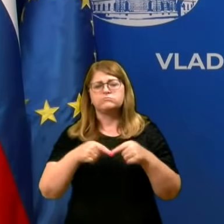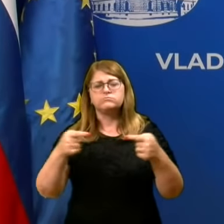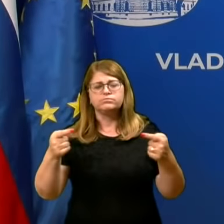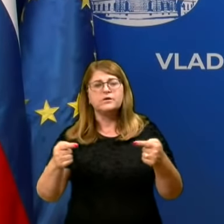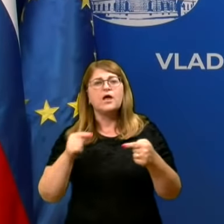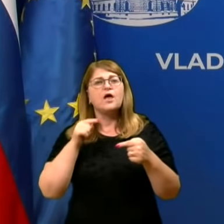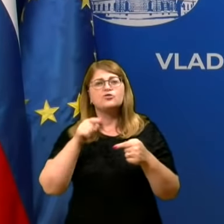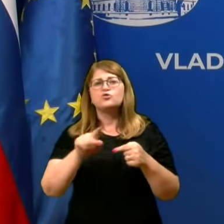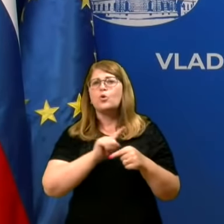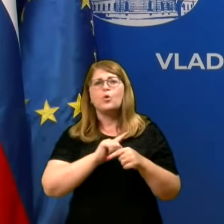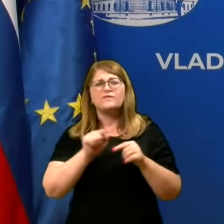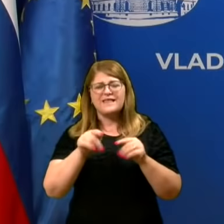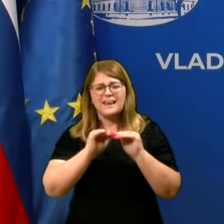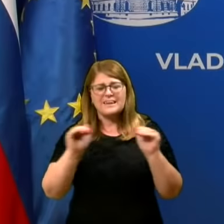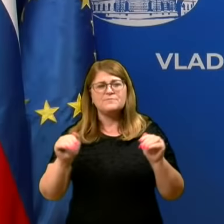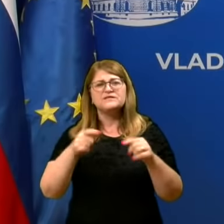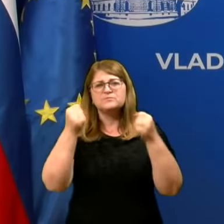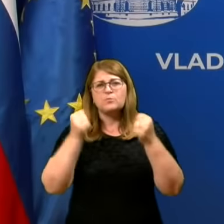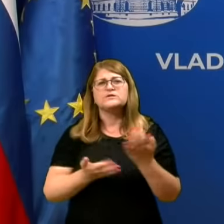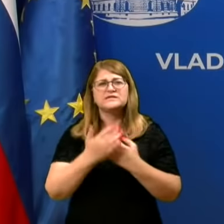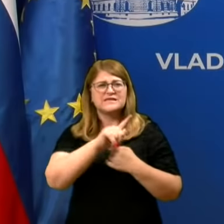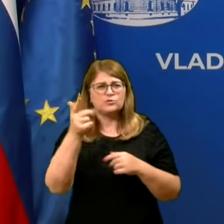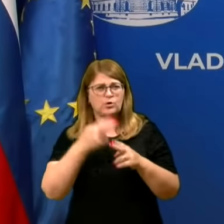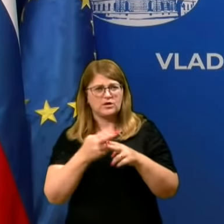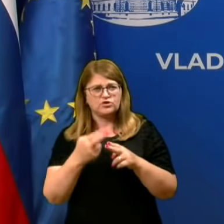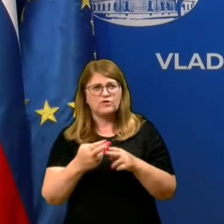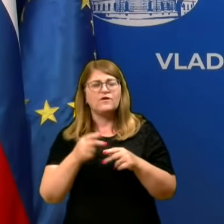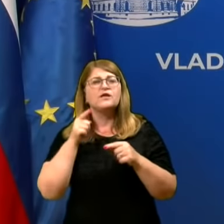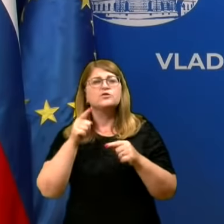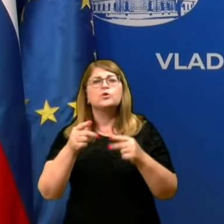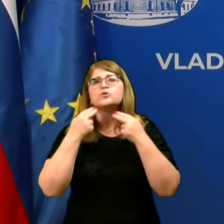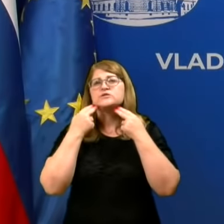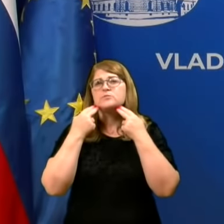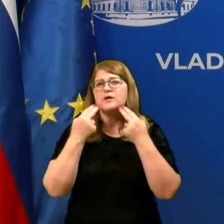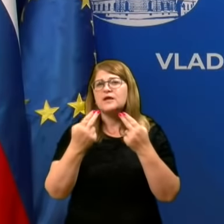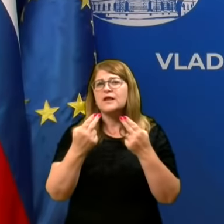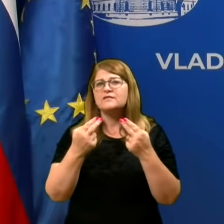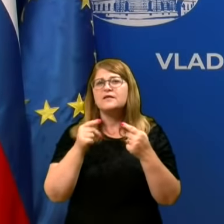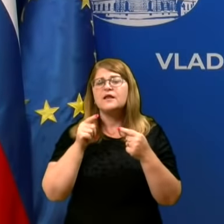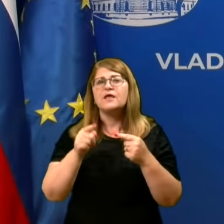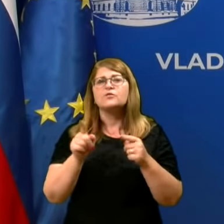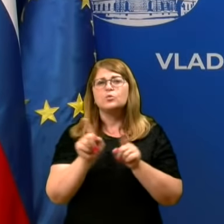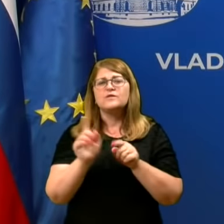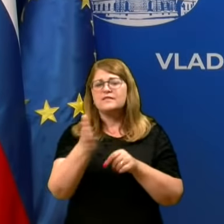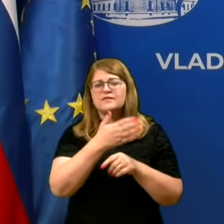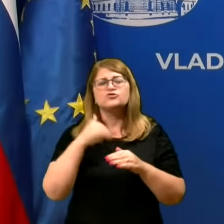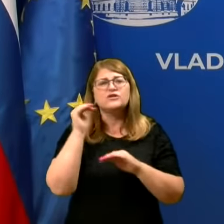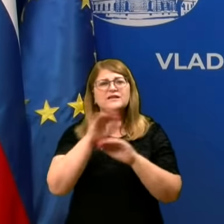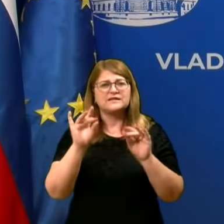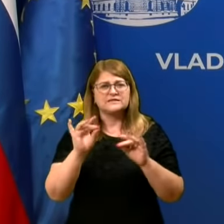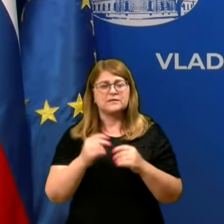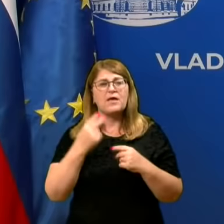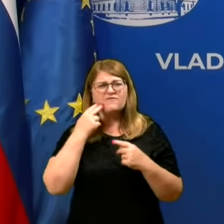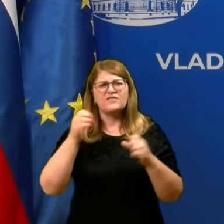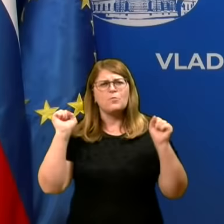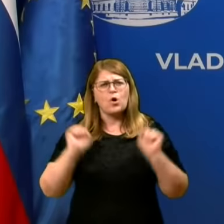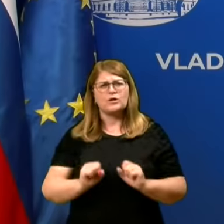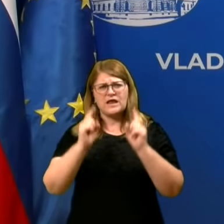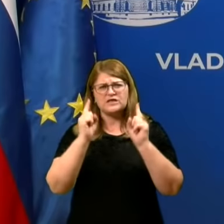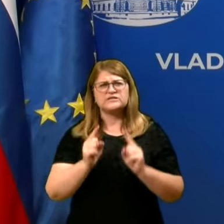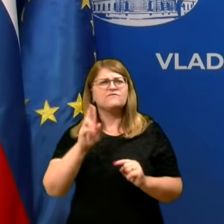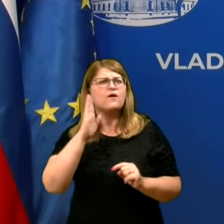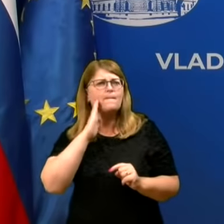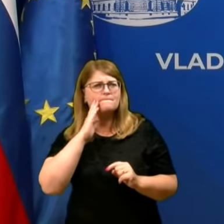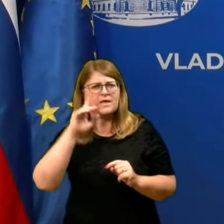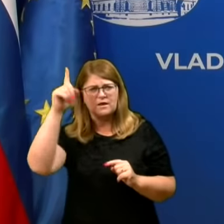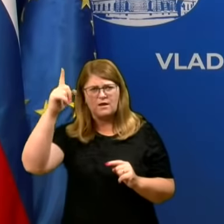postavili za druge države, ko cenijo, da tveganje je primerljivo našemu na 10. Vidimo še vedno resno stanje v Amerikah,